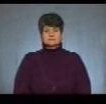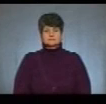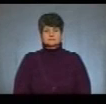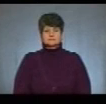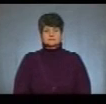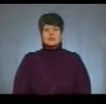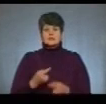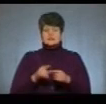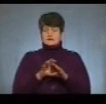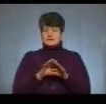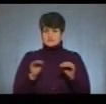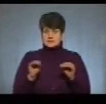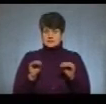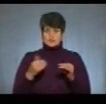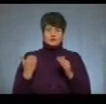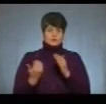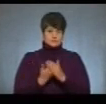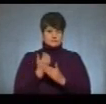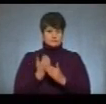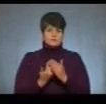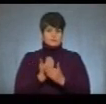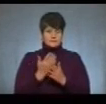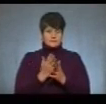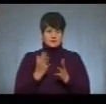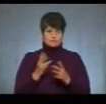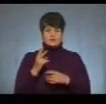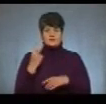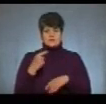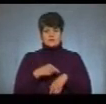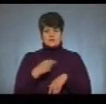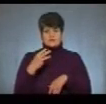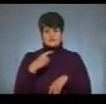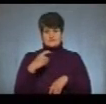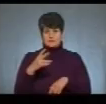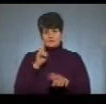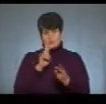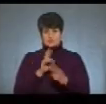І на цьому тьому в мене все з оновленим випуском новин. Чекатиме вас тут о 20.30. Побачимось.